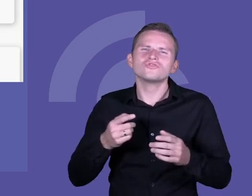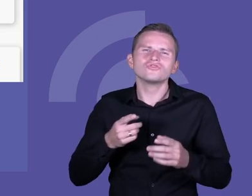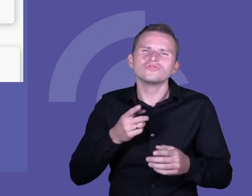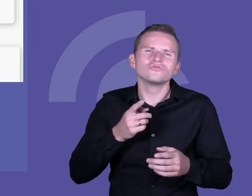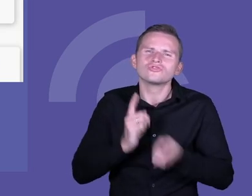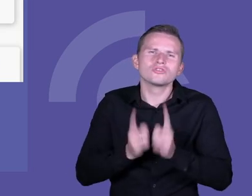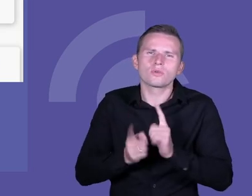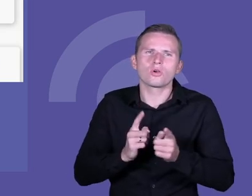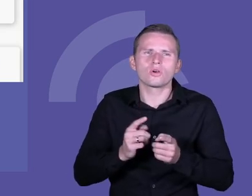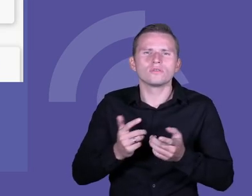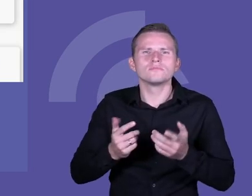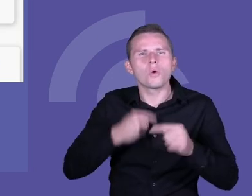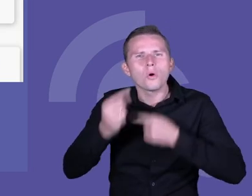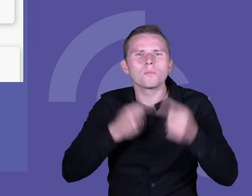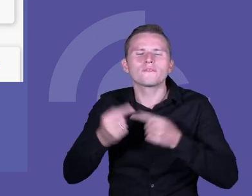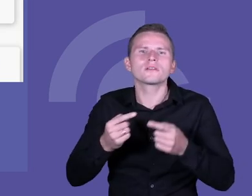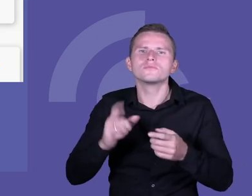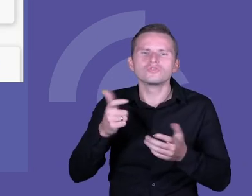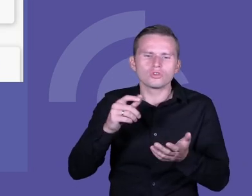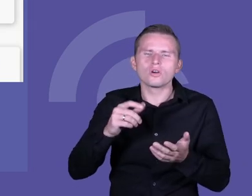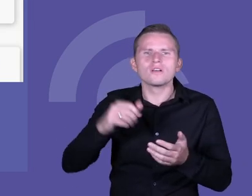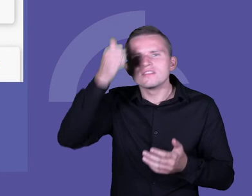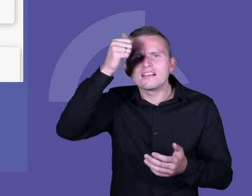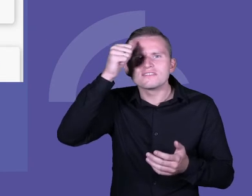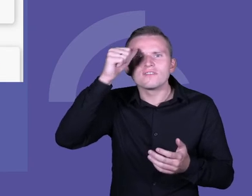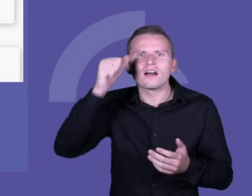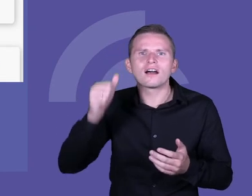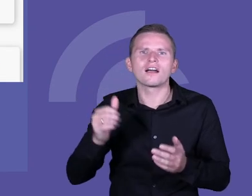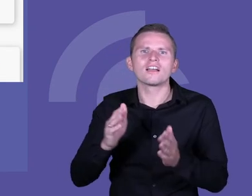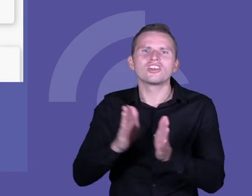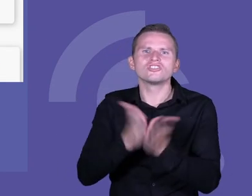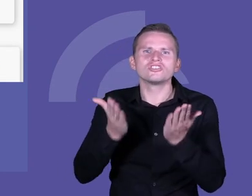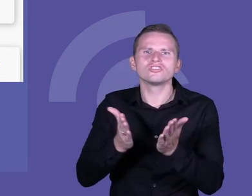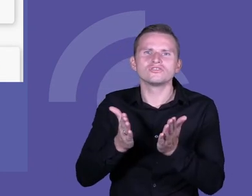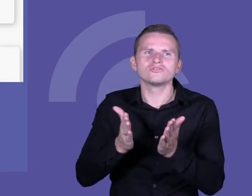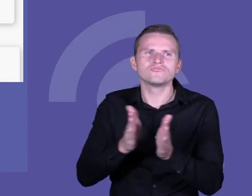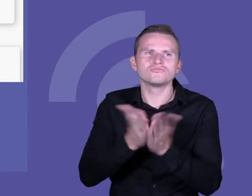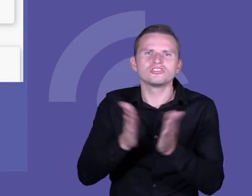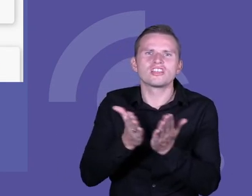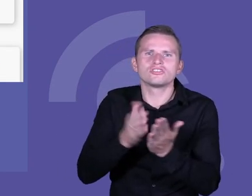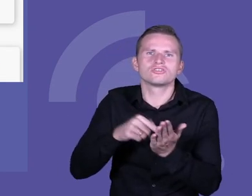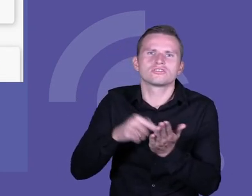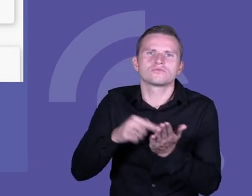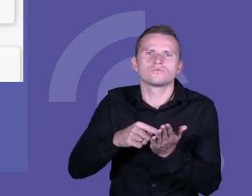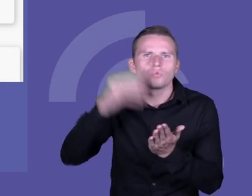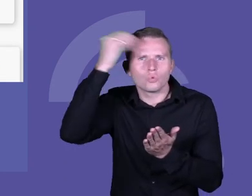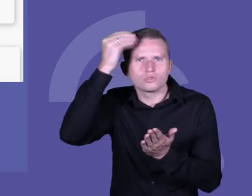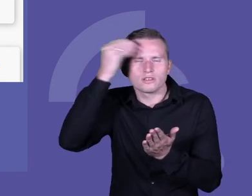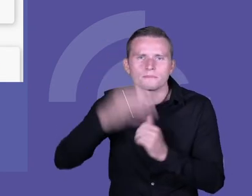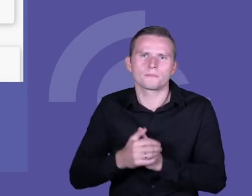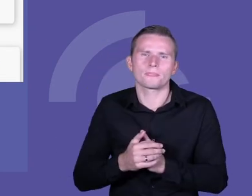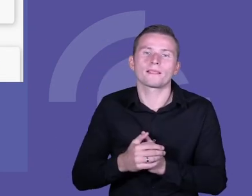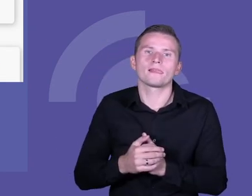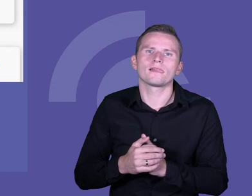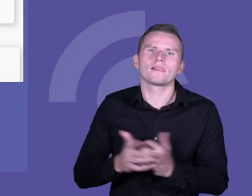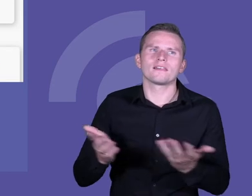co nazywamy dzienniczkiem uczenia się, bo to także jest coś, co kształtowało u uczniów nie tylko